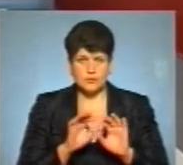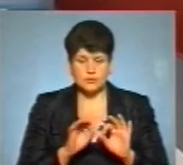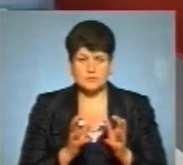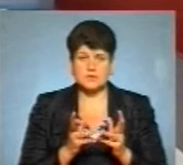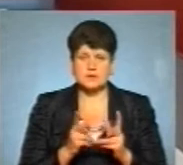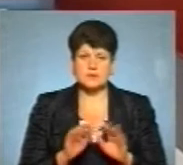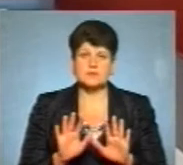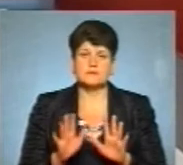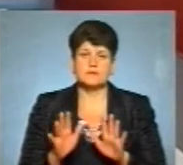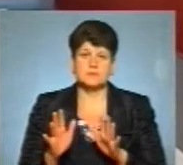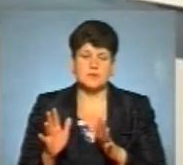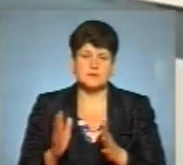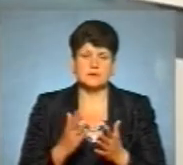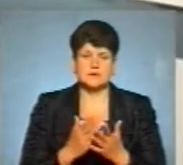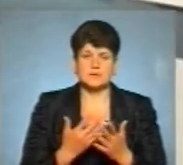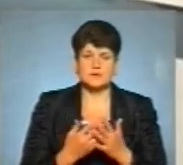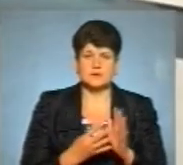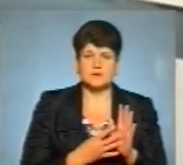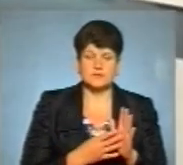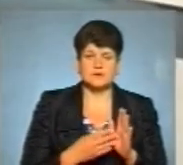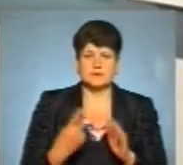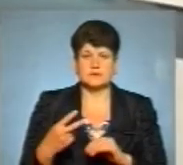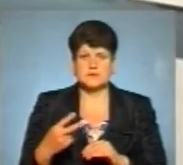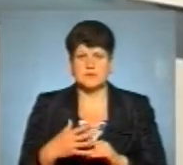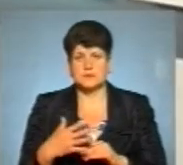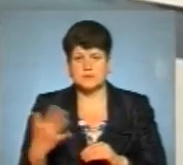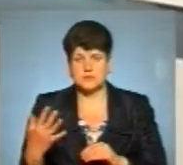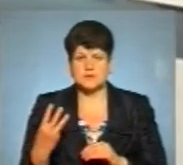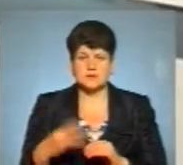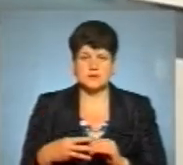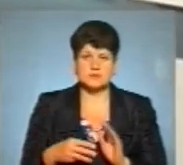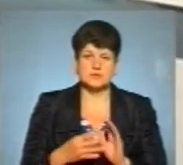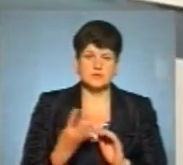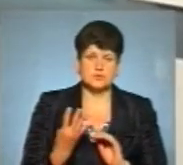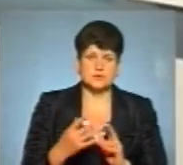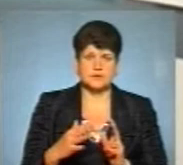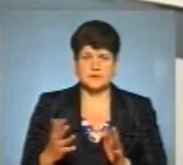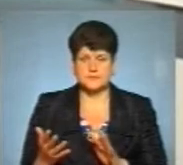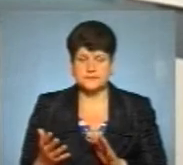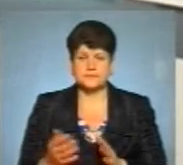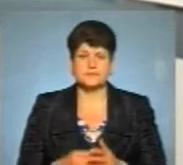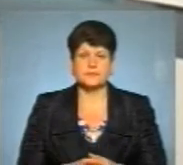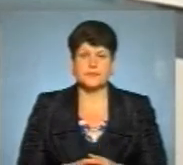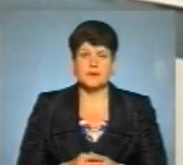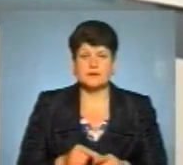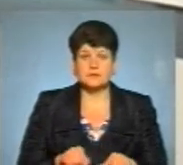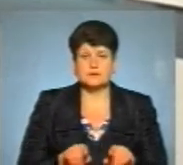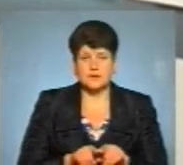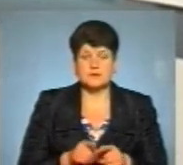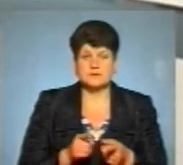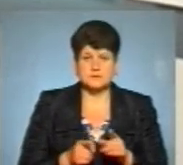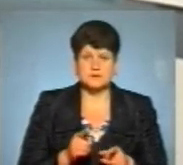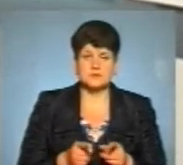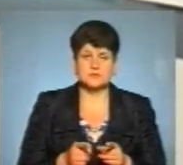кількість випадків коливається від 9 до 20 і більше – 34 і тому подібне. Так, дійсно,